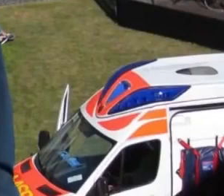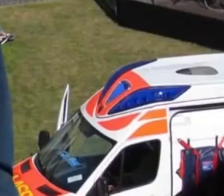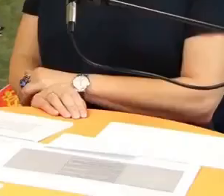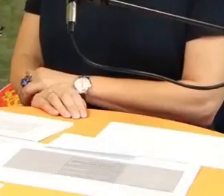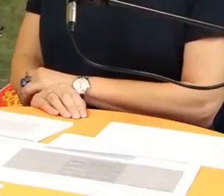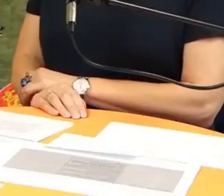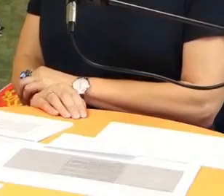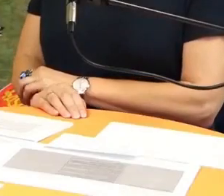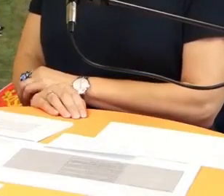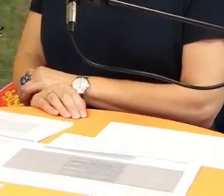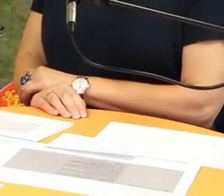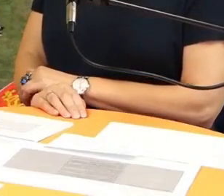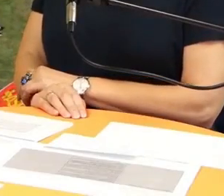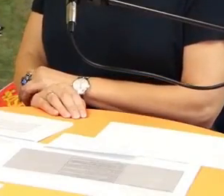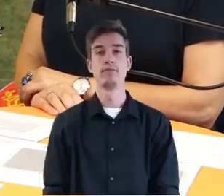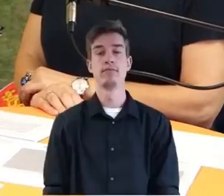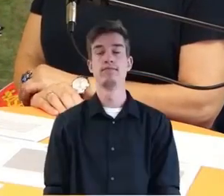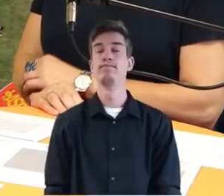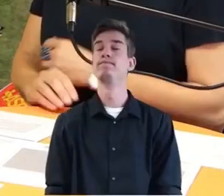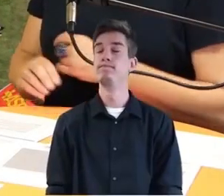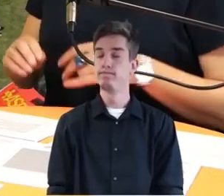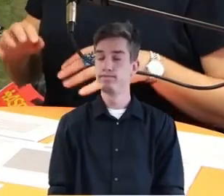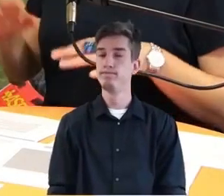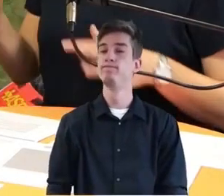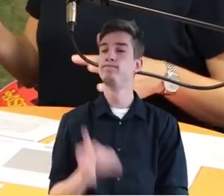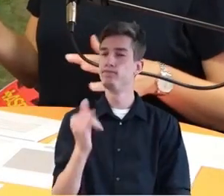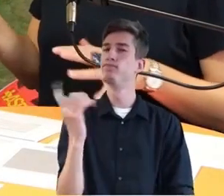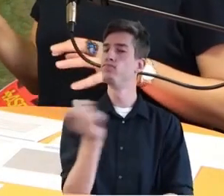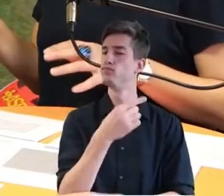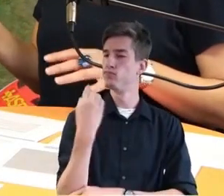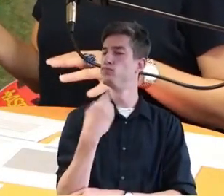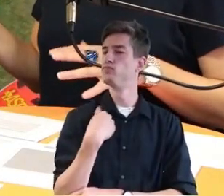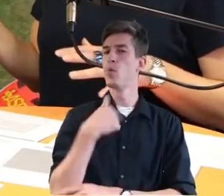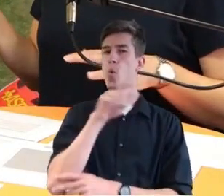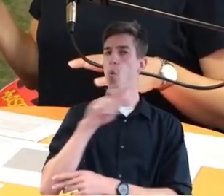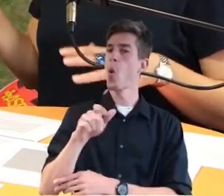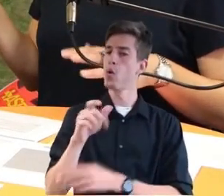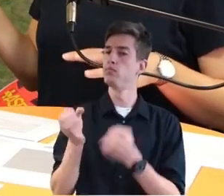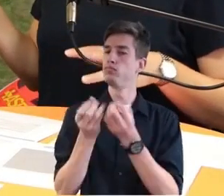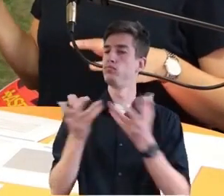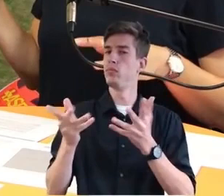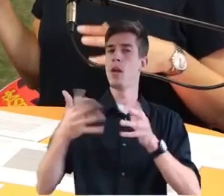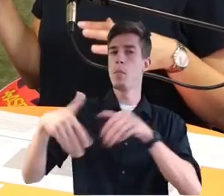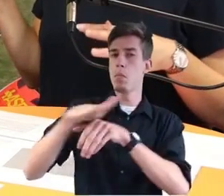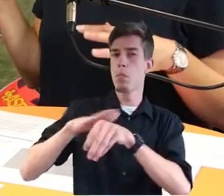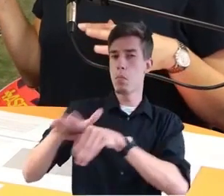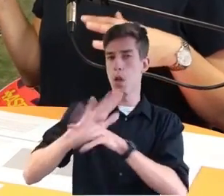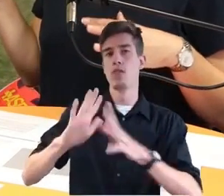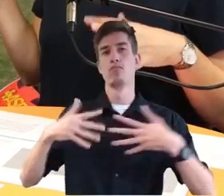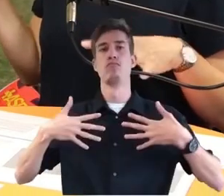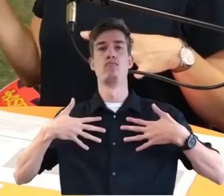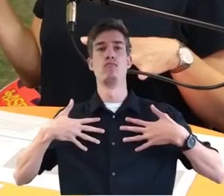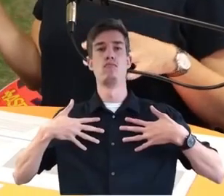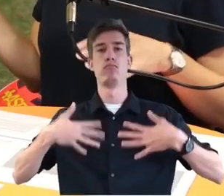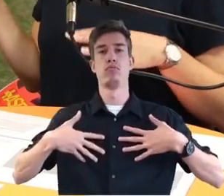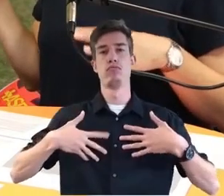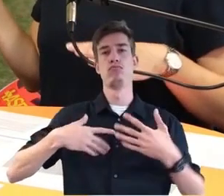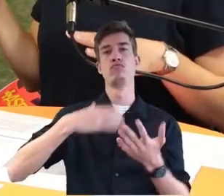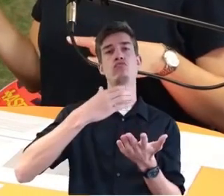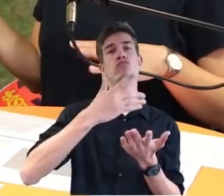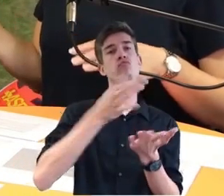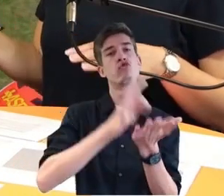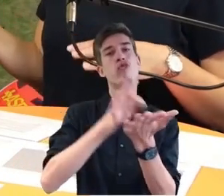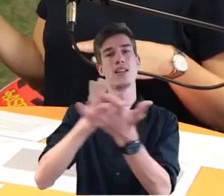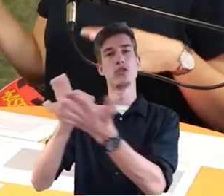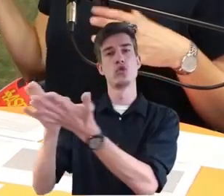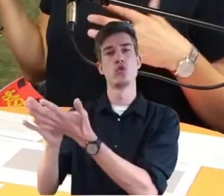Wir sind ja bestens und breit aufgestellt an den verschiedensten Stationen, um